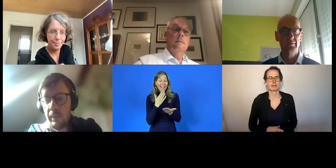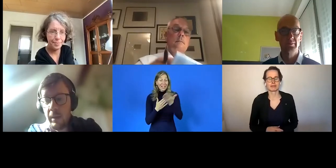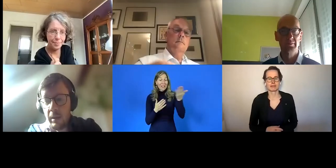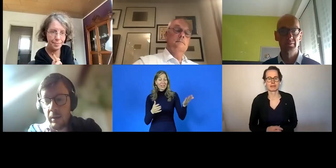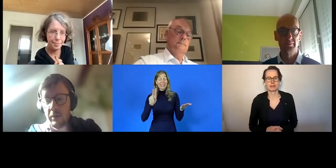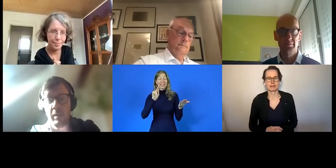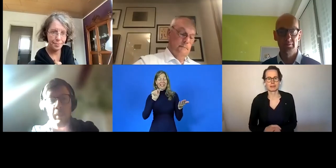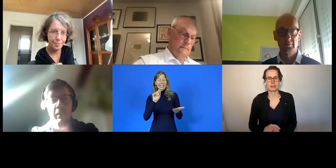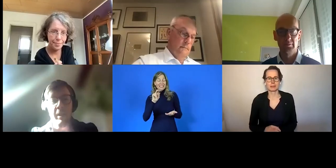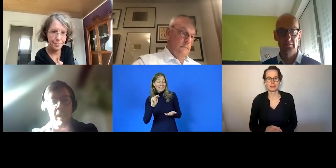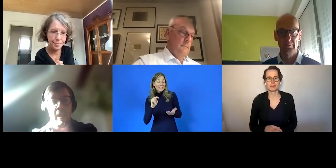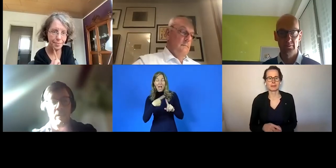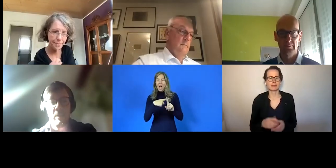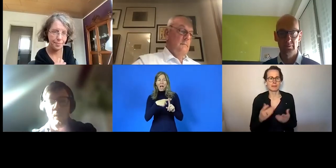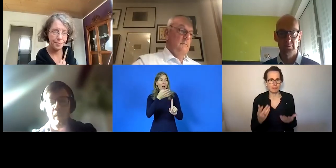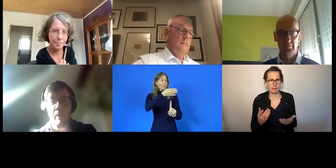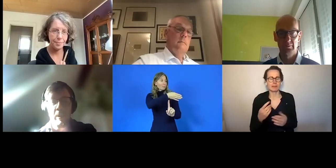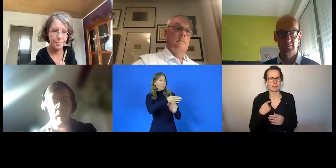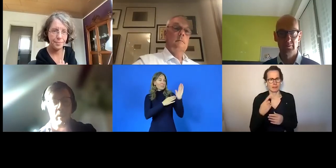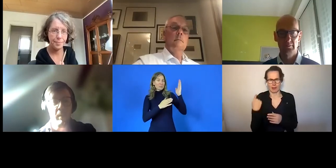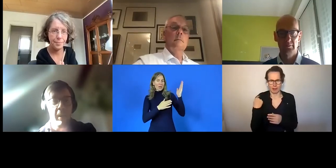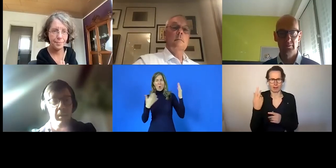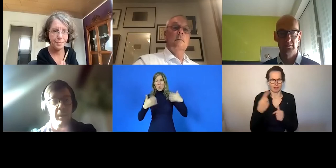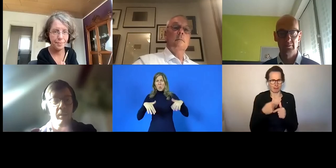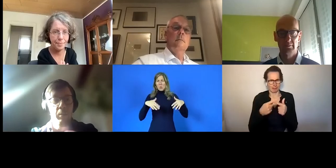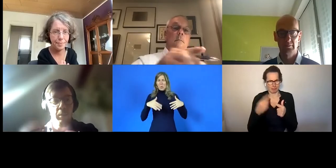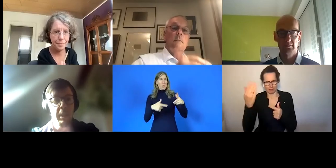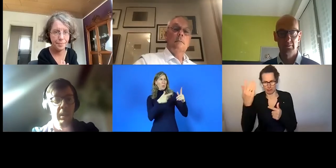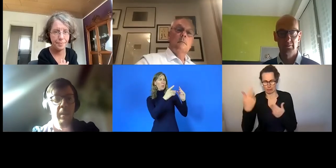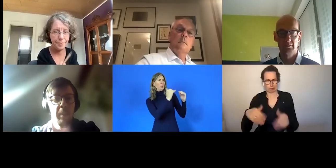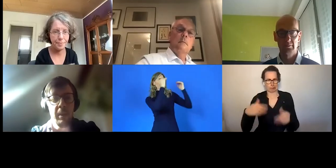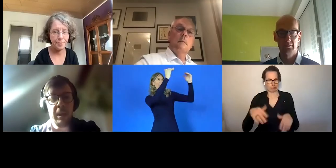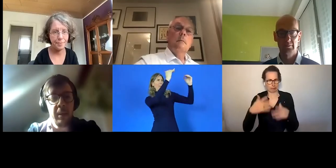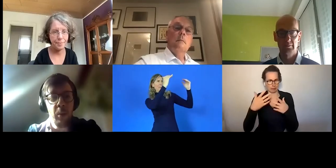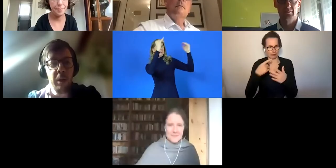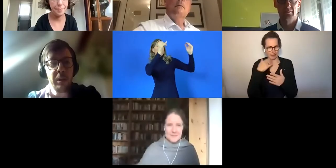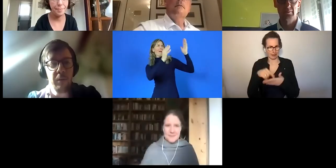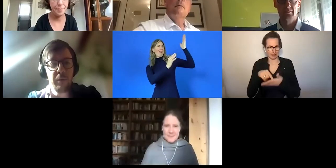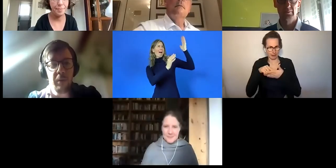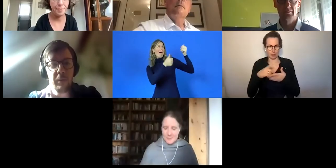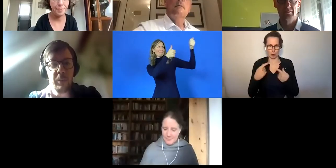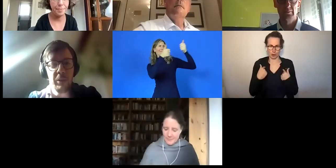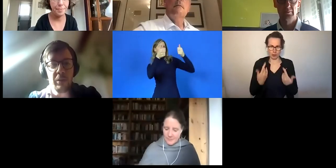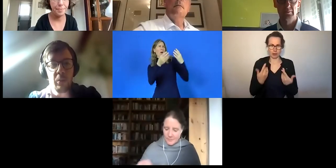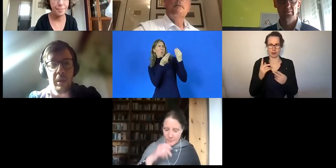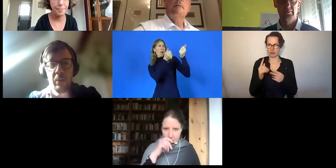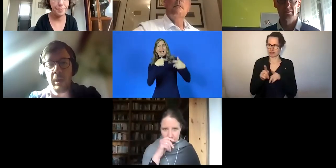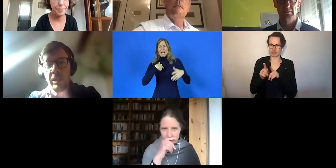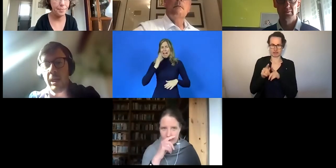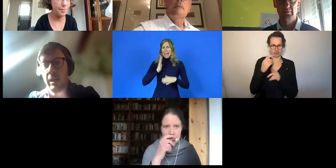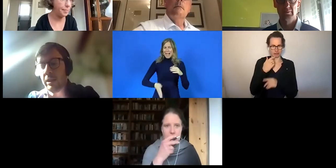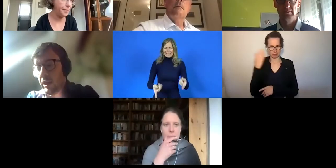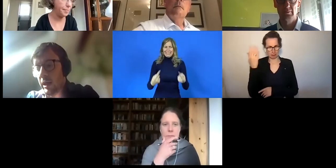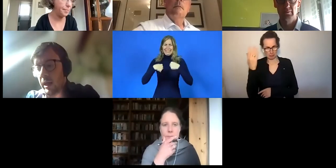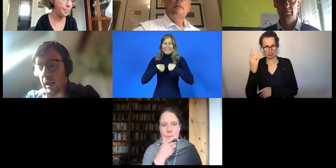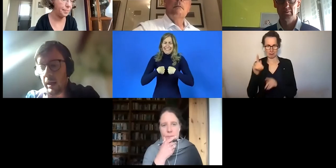Katrin, und ich danke auch den anderen ReferentInnen. Das ist wirklich